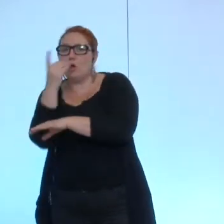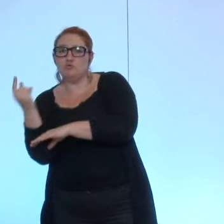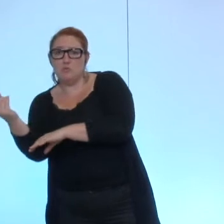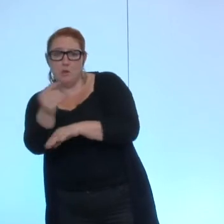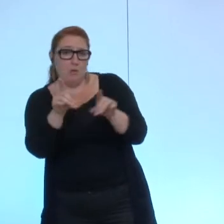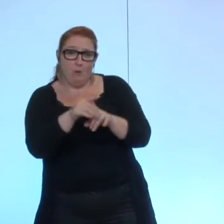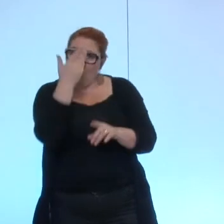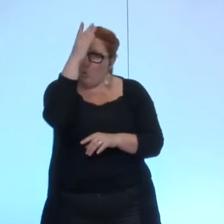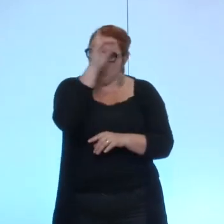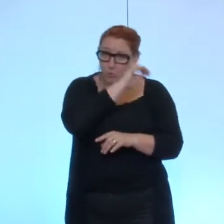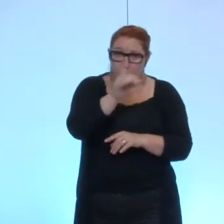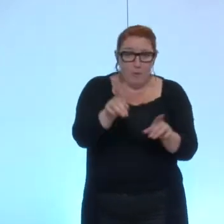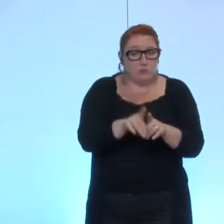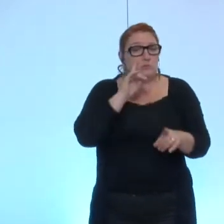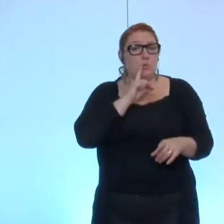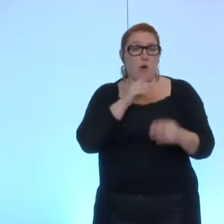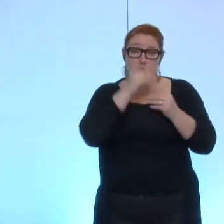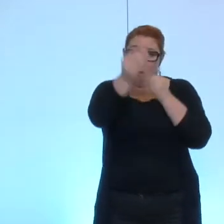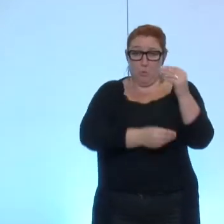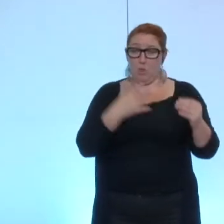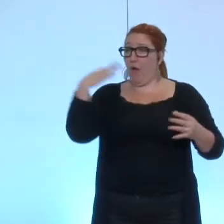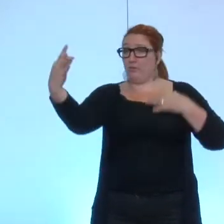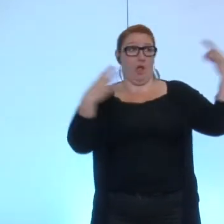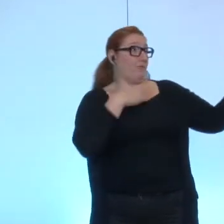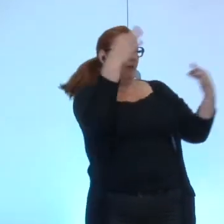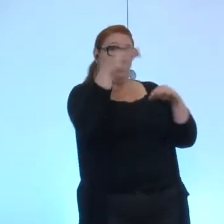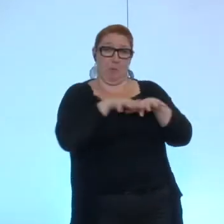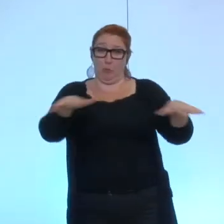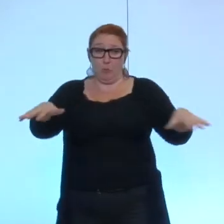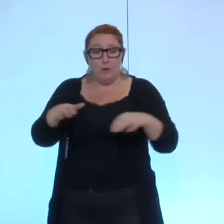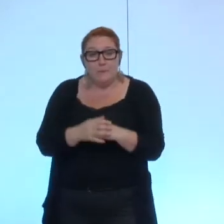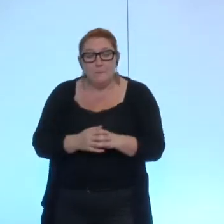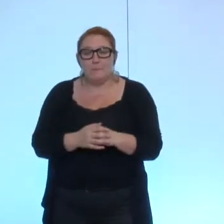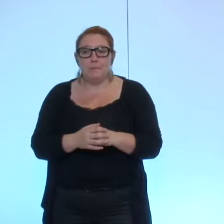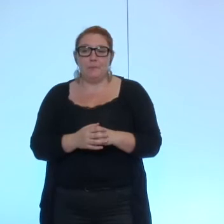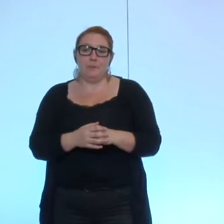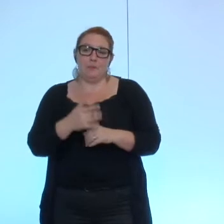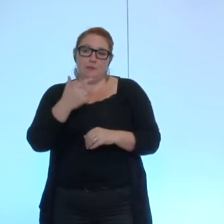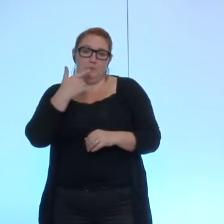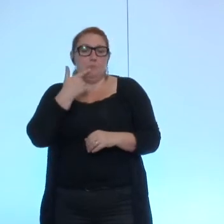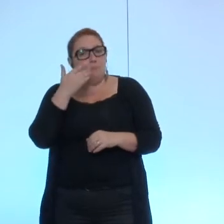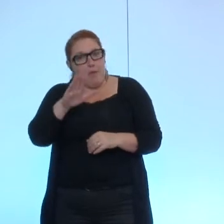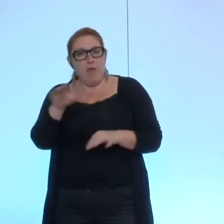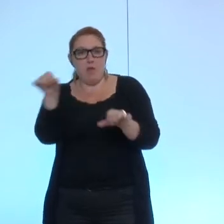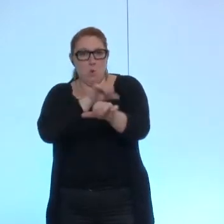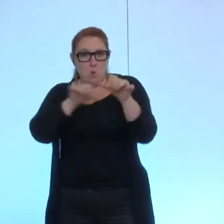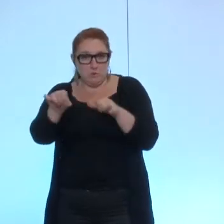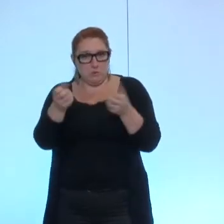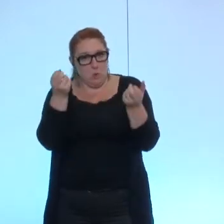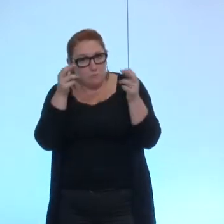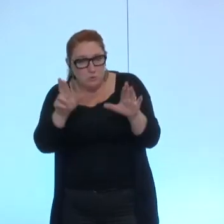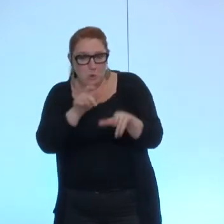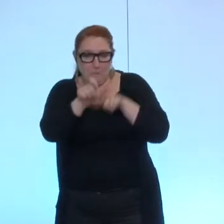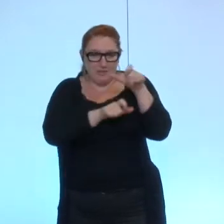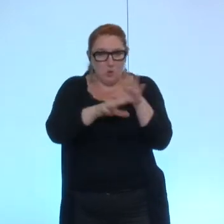invités un peu partout dans le monde que nous devons à chaque fois nous assurer que c'est un nombre d'élus et d